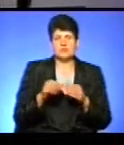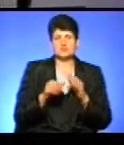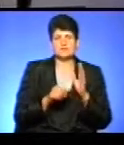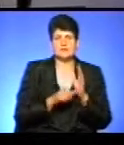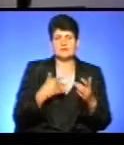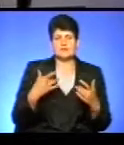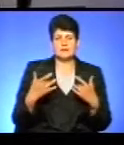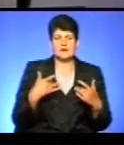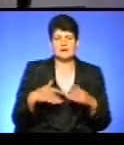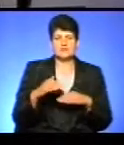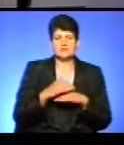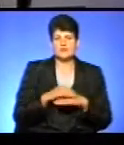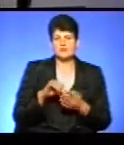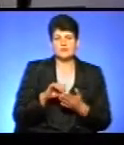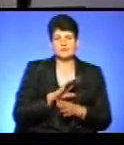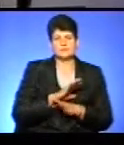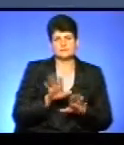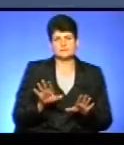театральних вечорах не виступатиме.